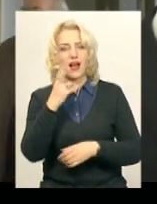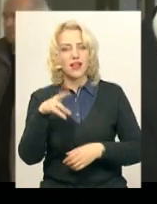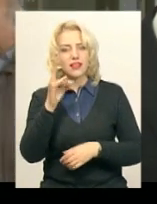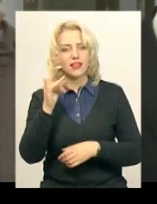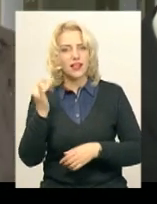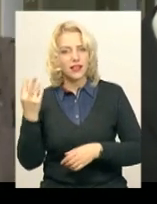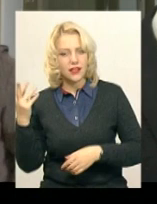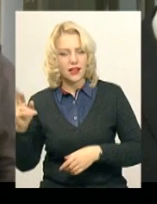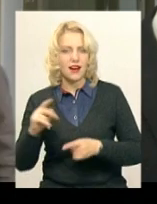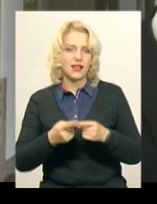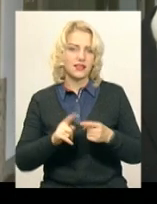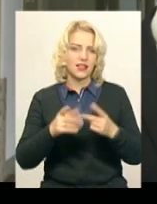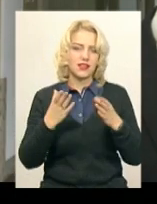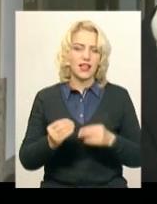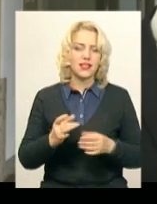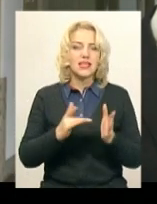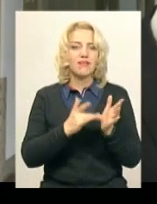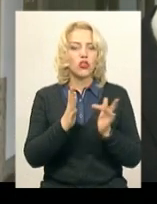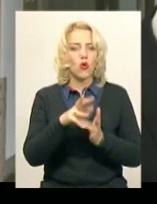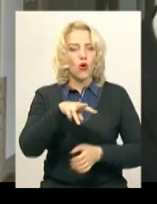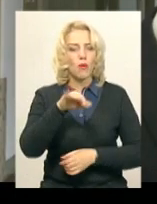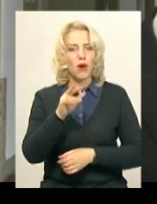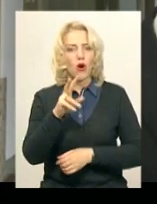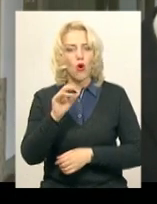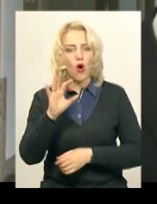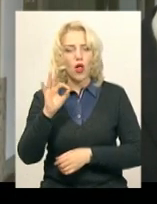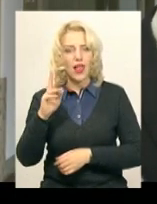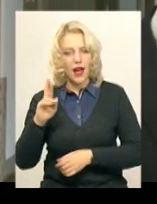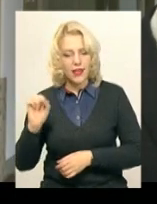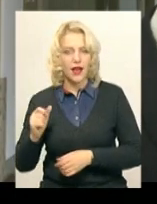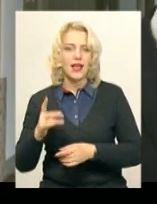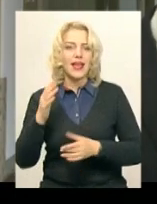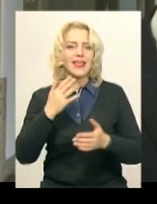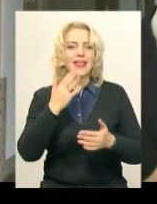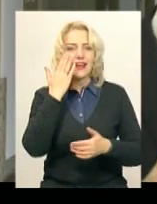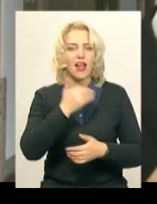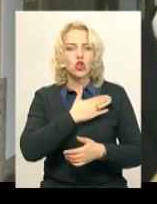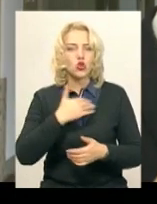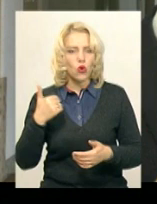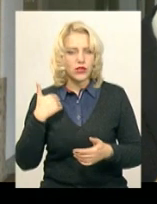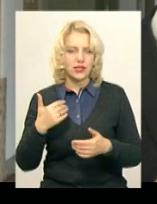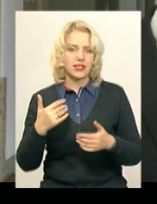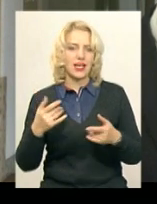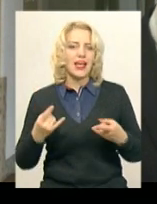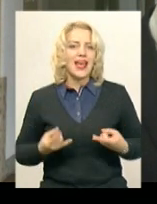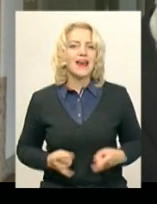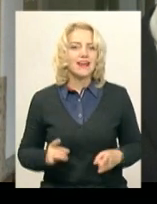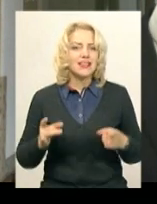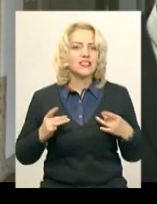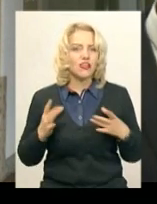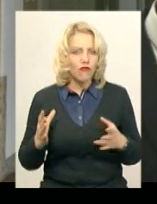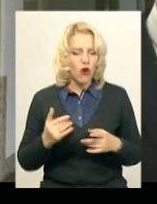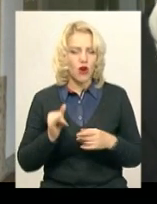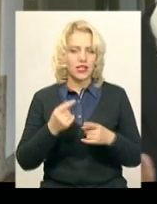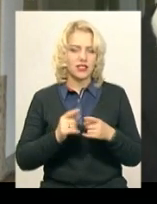і День Святого Миколая, і Католицьке православне різдво, Новий рік. Тобто це такий